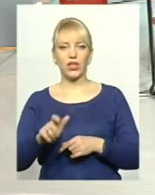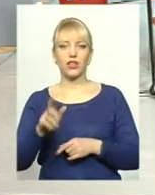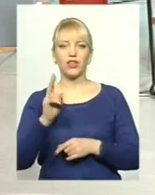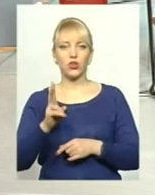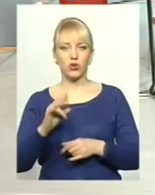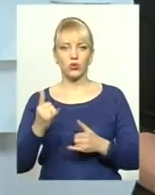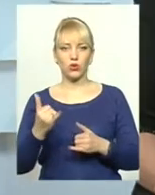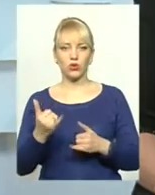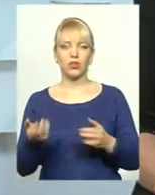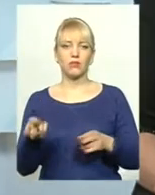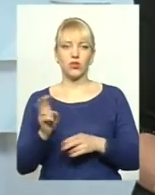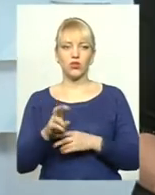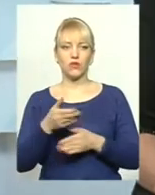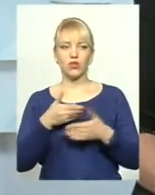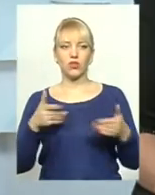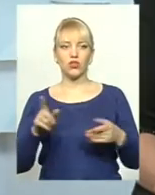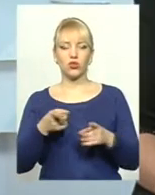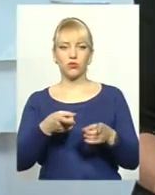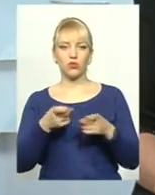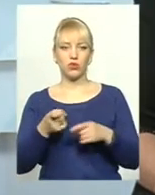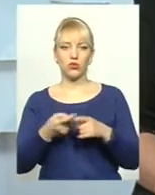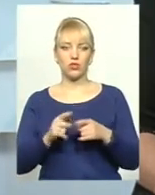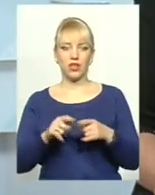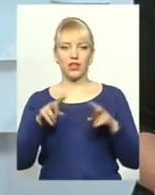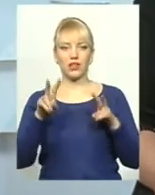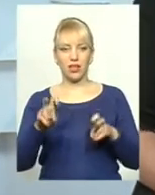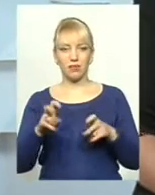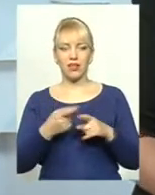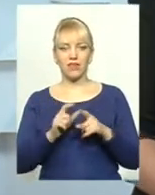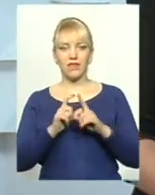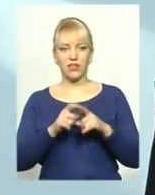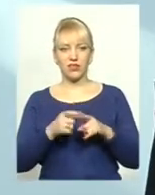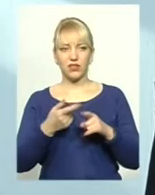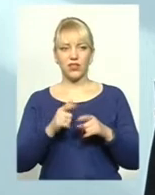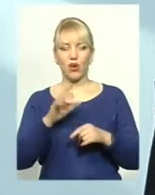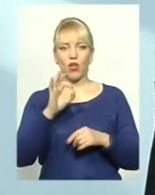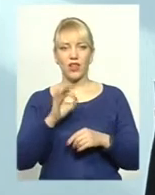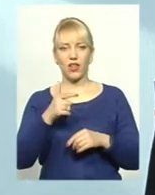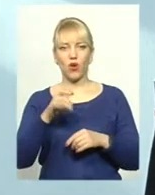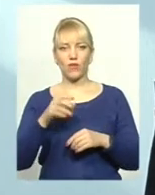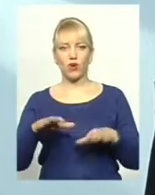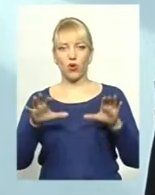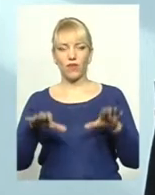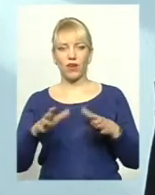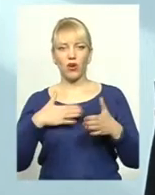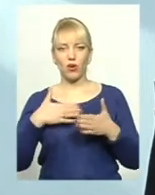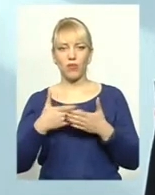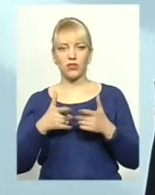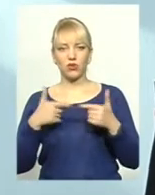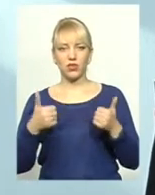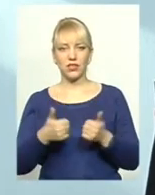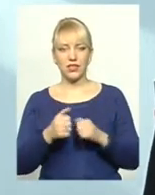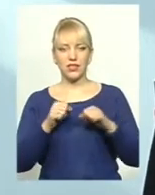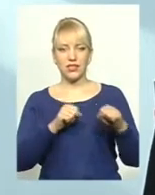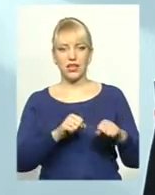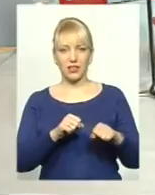прийшли до нас, аби долучитись до цієї теми і її висловити. Це Олена Голубнича, голова громадської організації захисту тварин